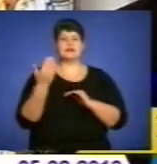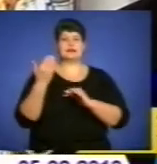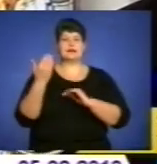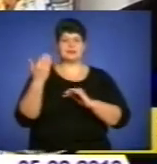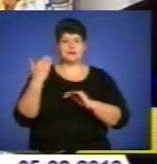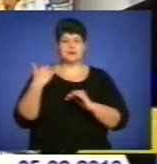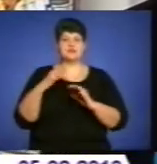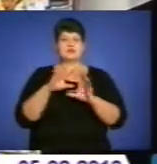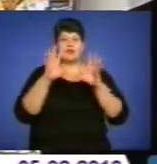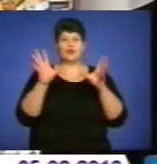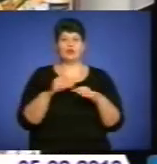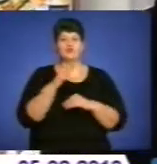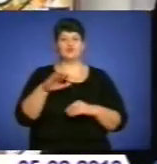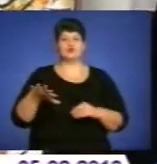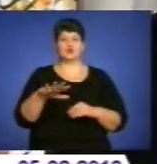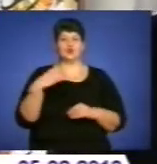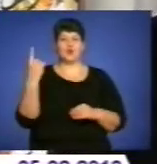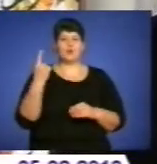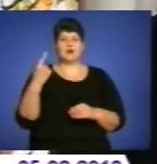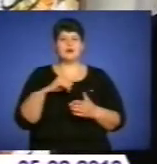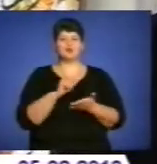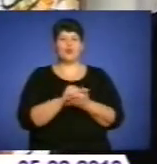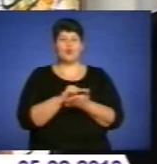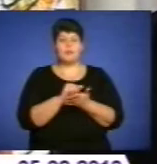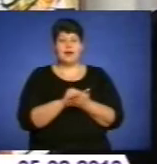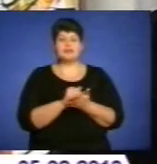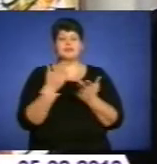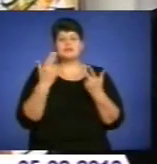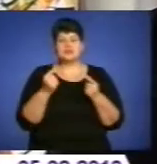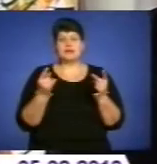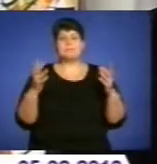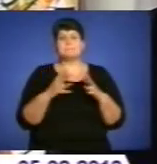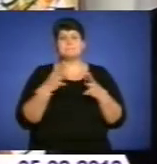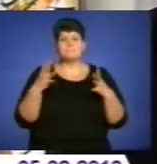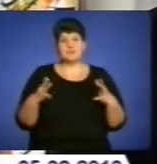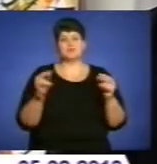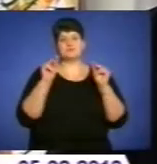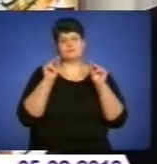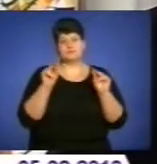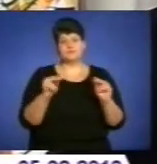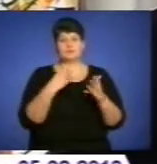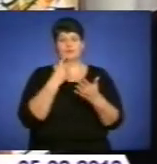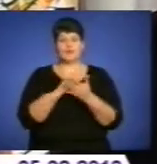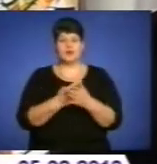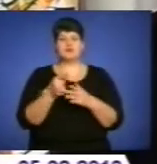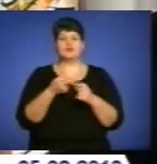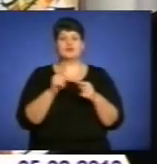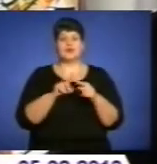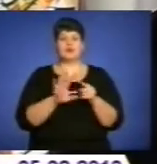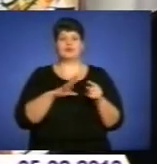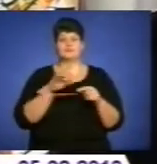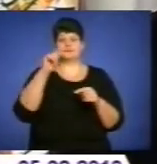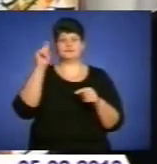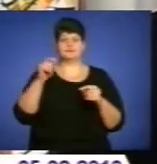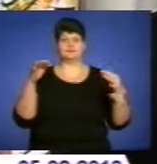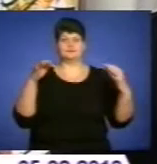охопують цієї території. Документи, звичайно, що вони більш об'єктивно висвітують цю картину військових дій, як проти різного роду